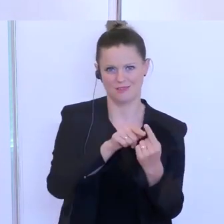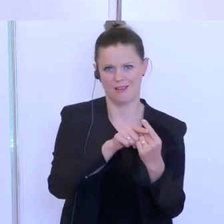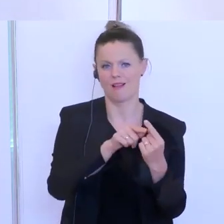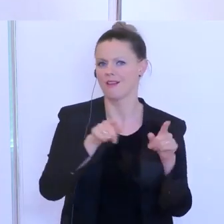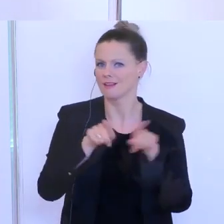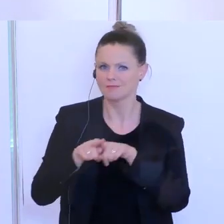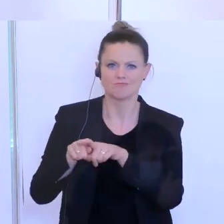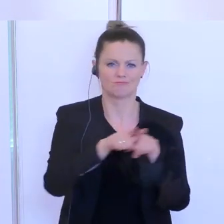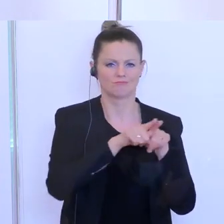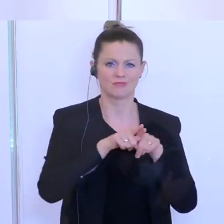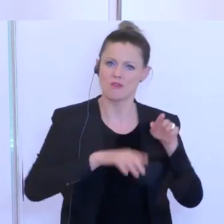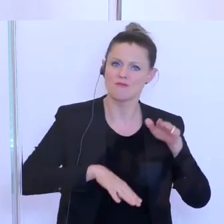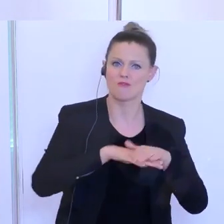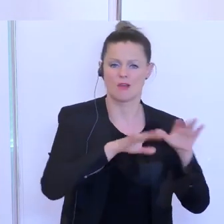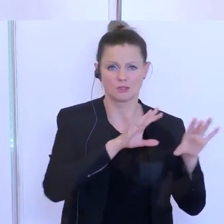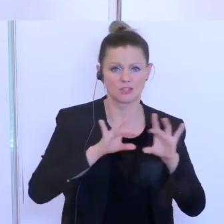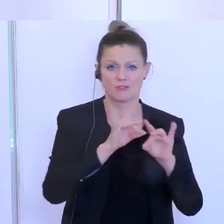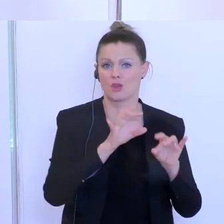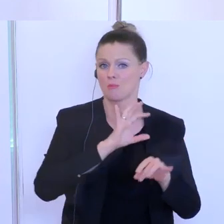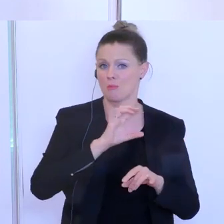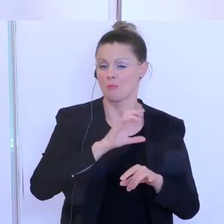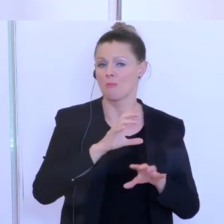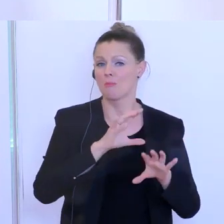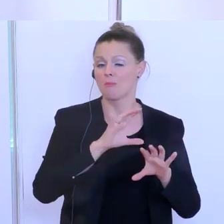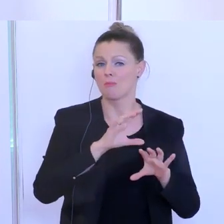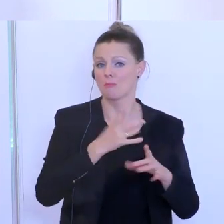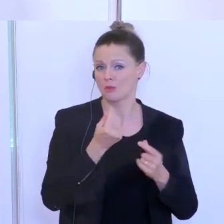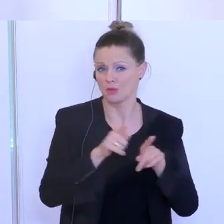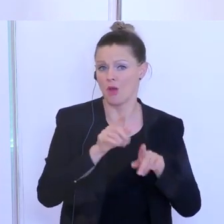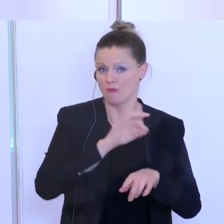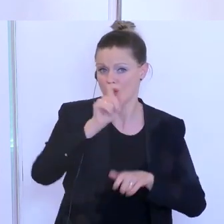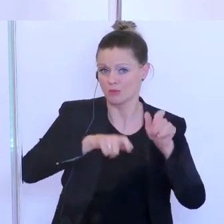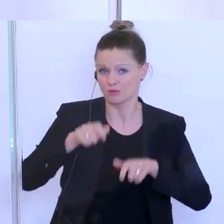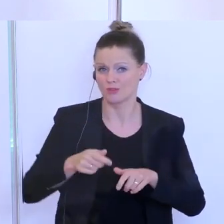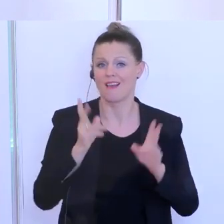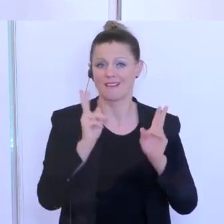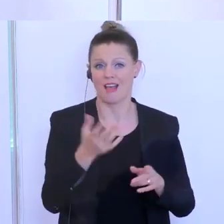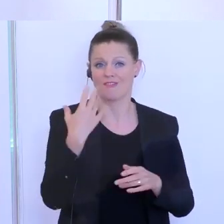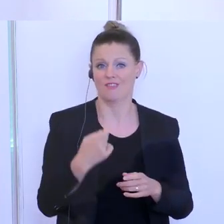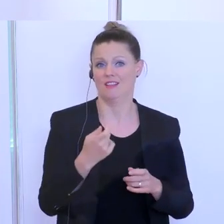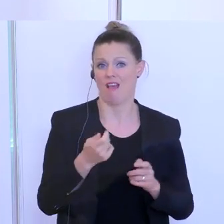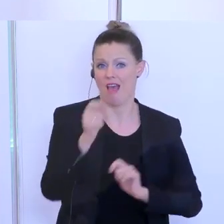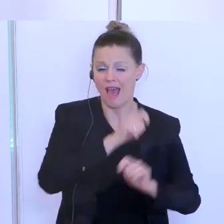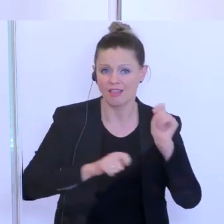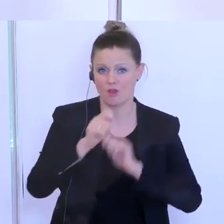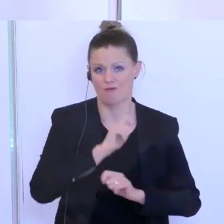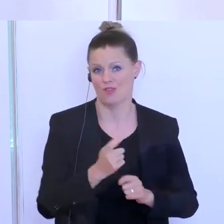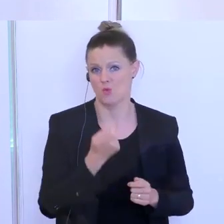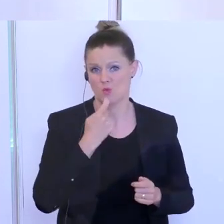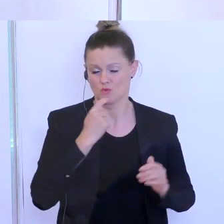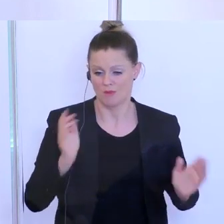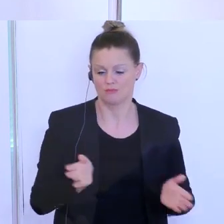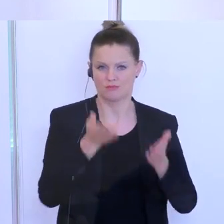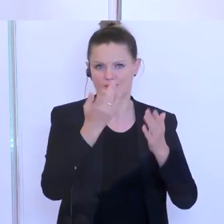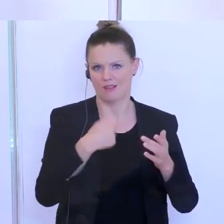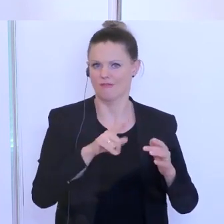volle Beschäftigung, bedeutet für die Menschen auch wieder konsumieren zu können und für die Betriebe auch wieder investieren zu können. Und das stand